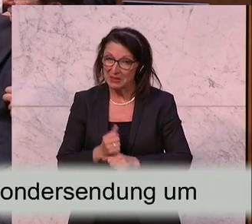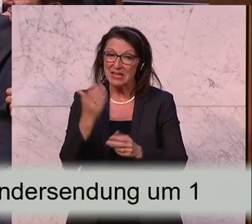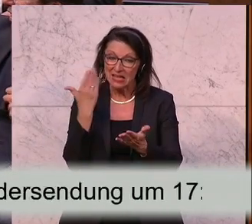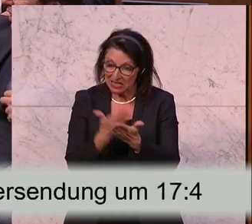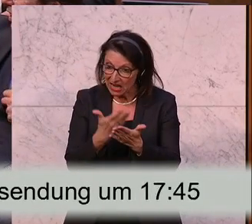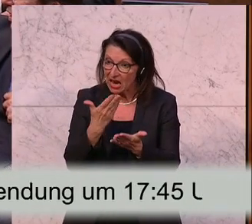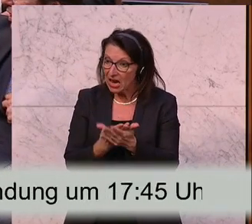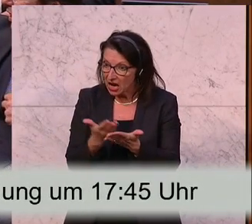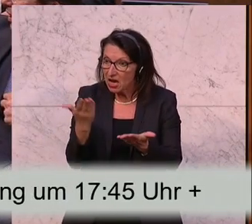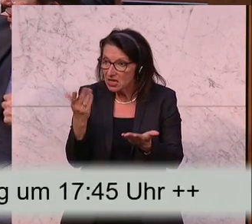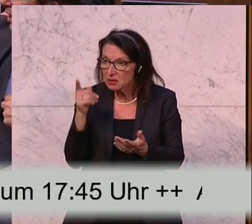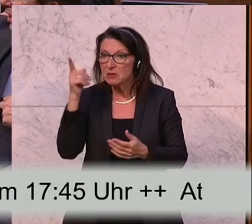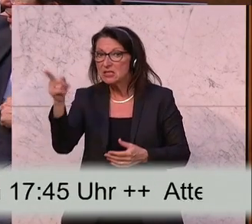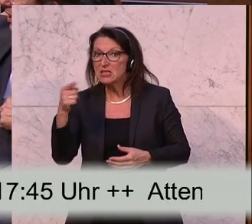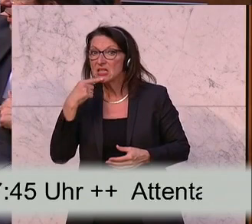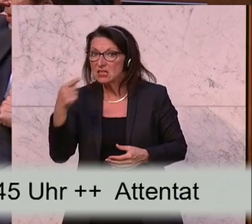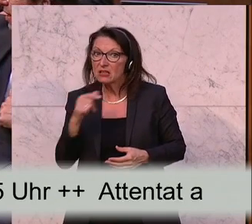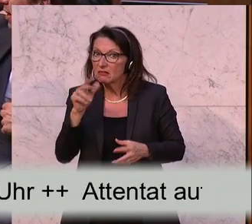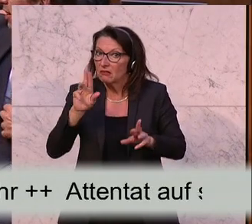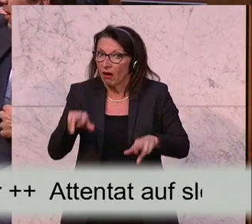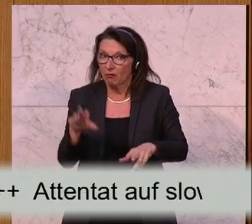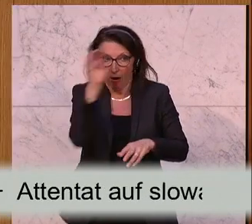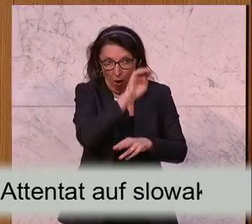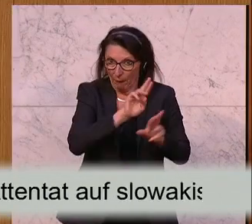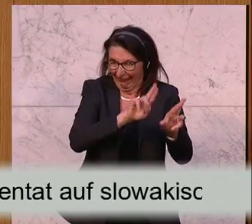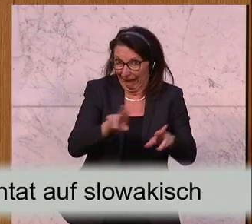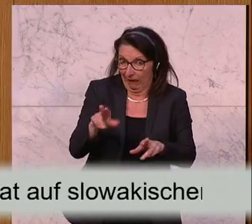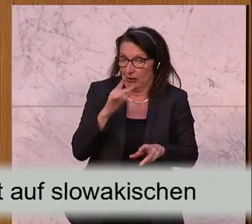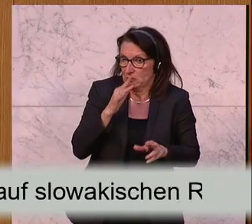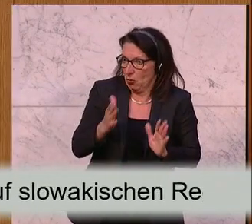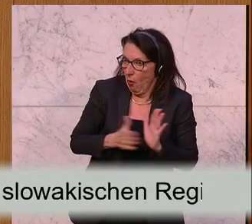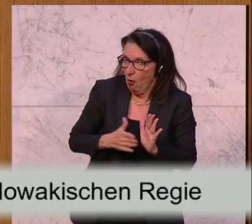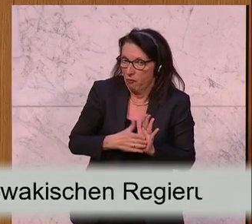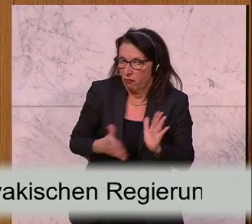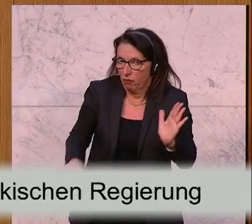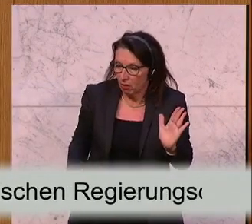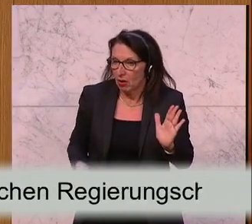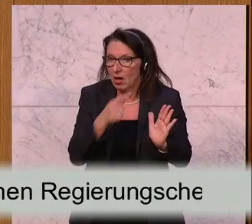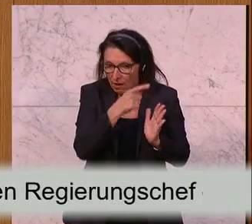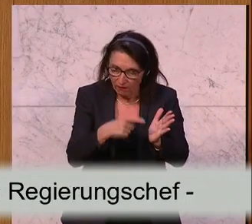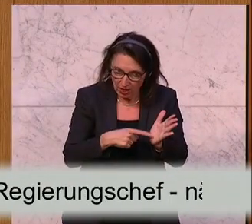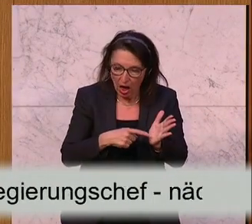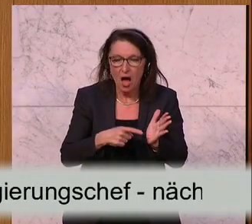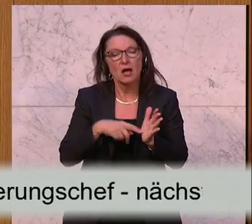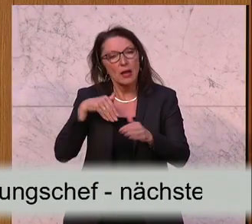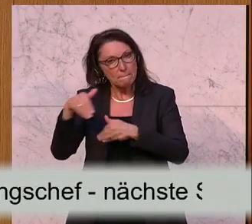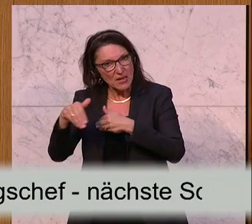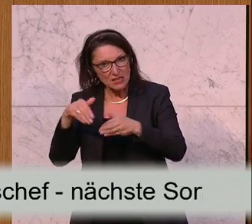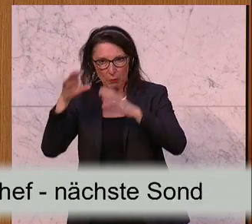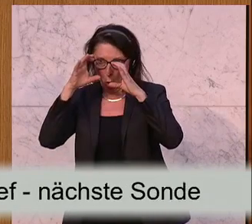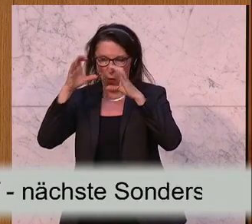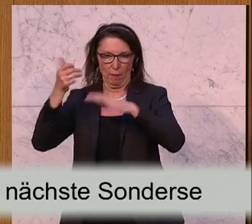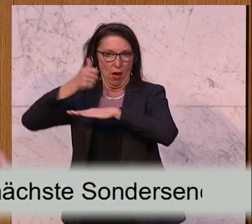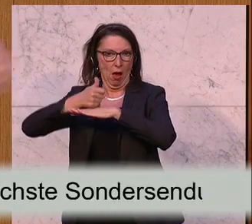war ihr Sachverhalt unrichtig, bestätigt vom Europäischen Gerichtshof, der aufgefordert hat, das ÖVP-geführte Ministerium